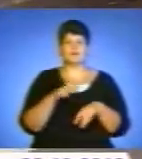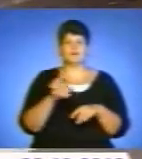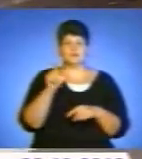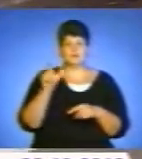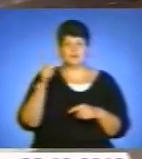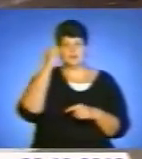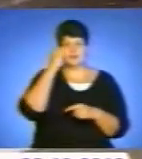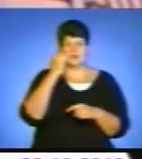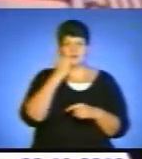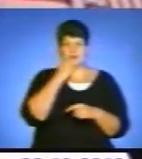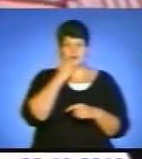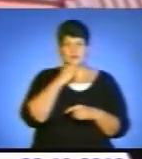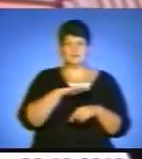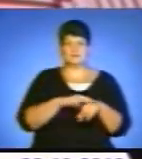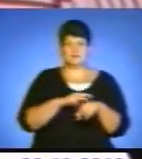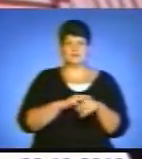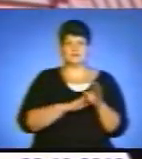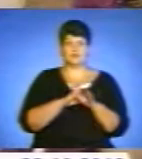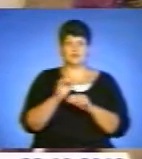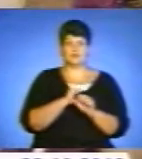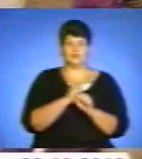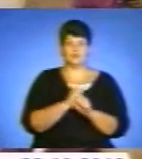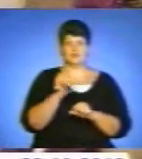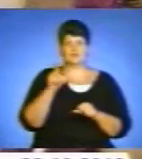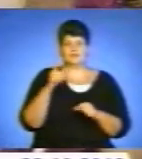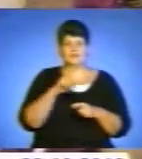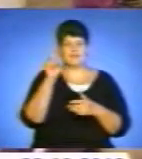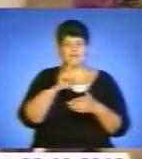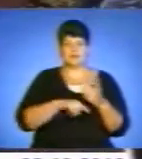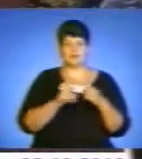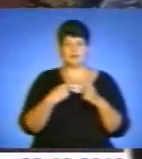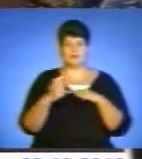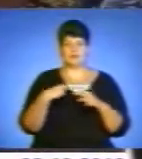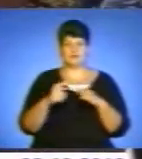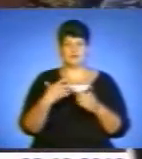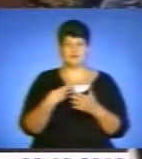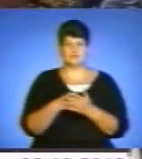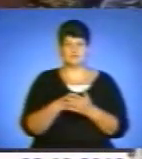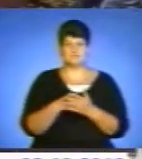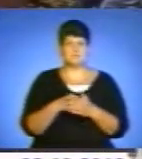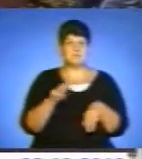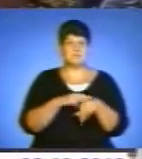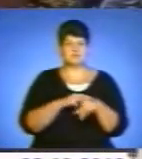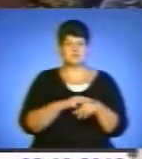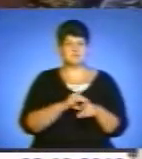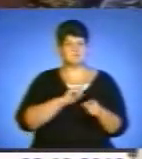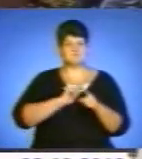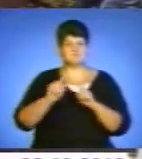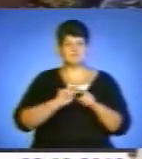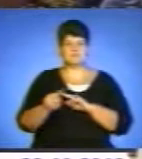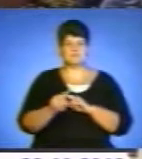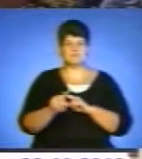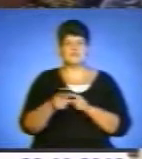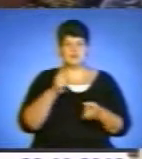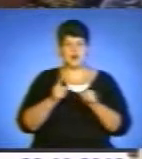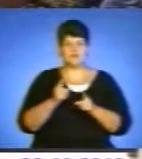за відмінно виконану роботу, адже люди уже й не сподівалися повернути своє майно. Міліція зрозуміла дуже швидко, виїхали в